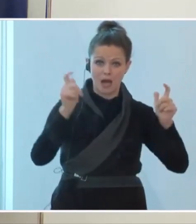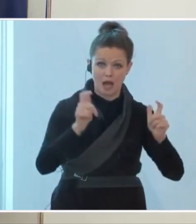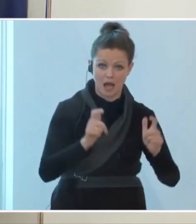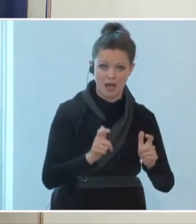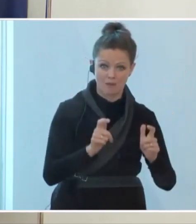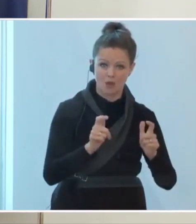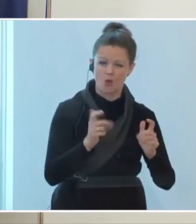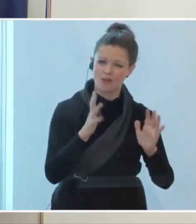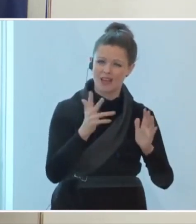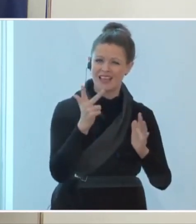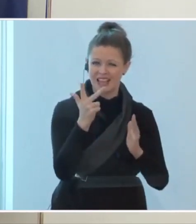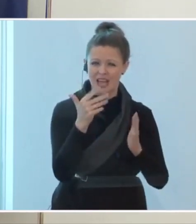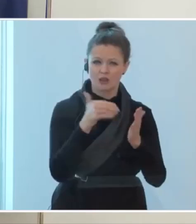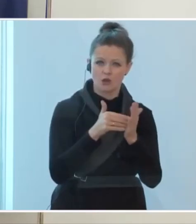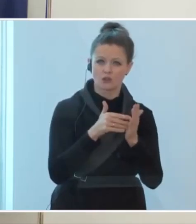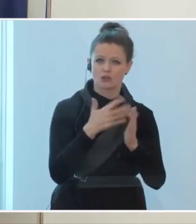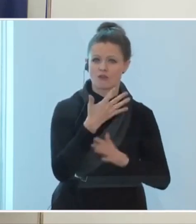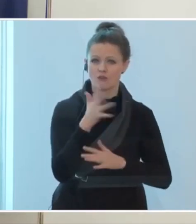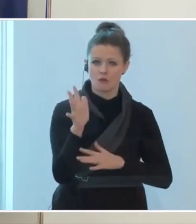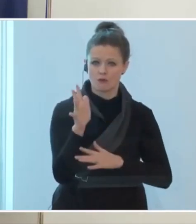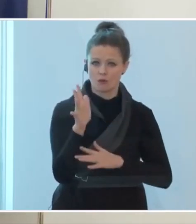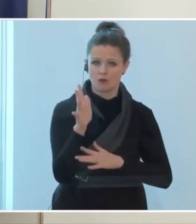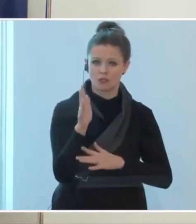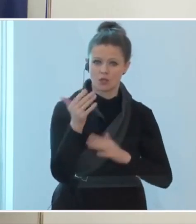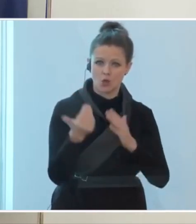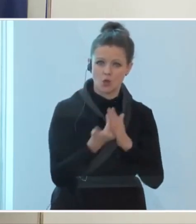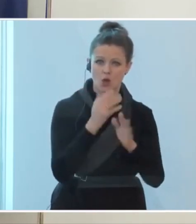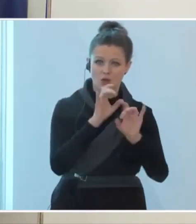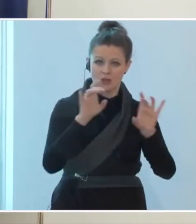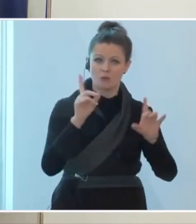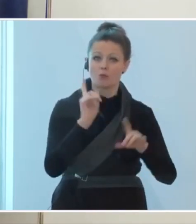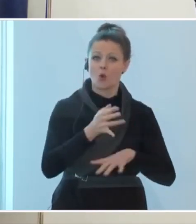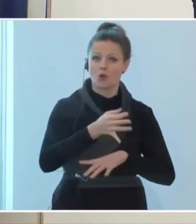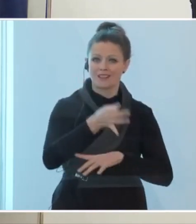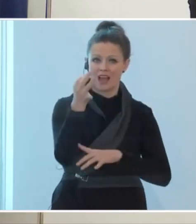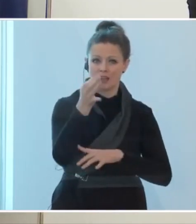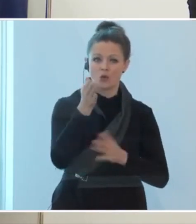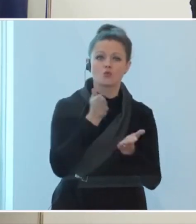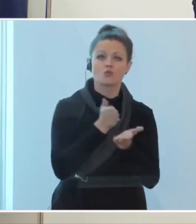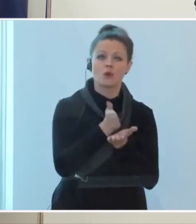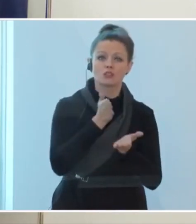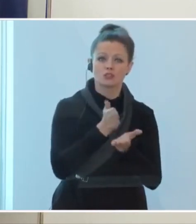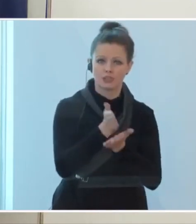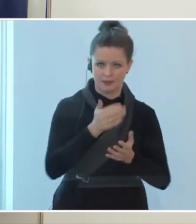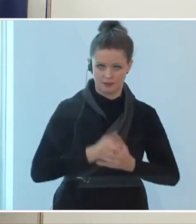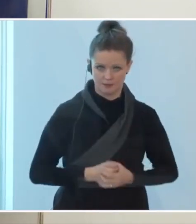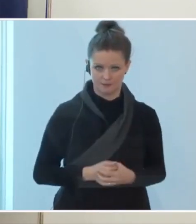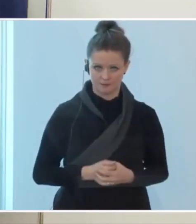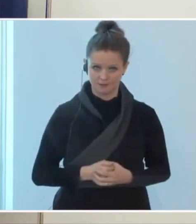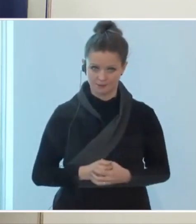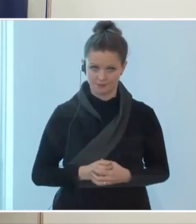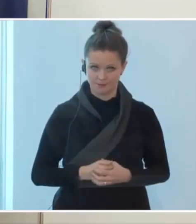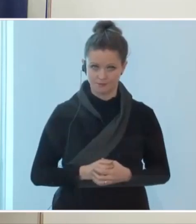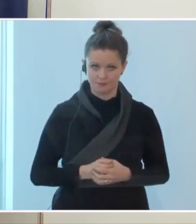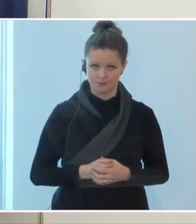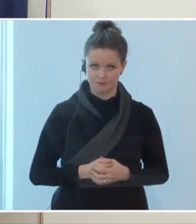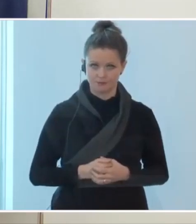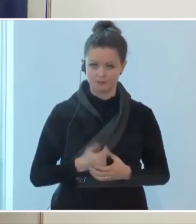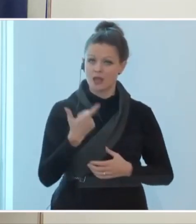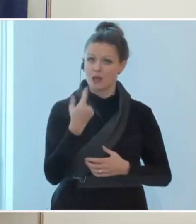3.500 Neuinfizierten am Tag im Schnitt. Das bedeutet, dass es